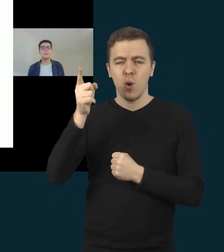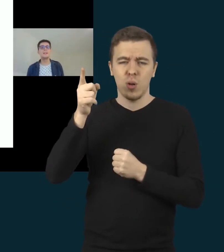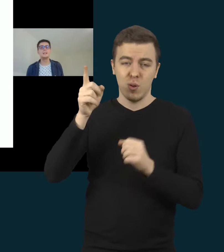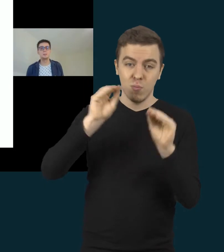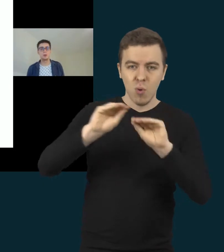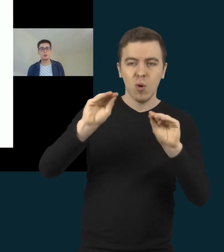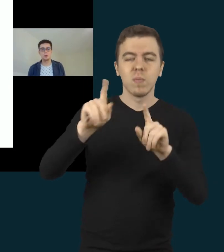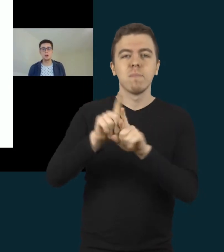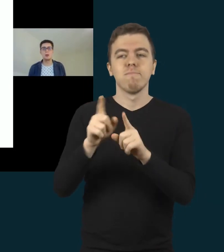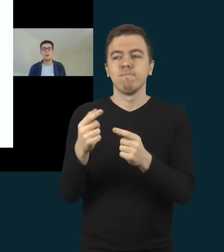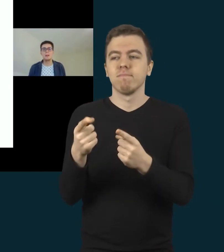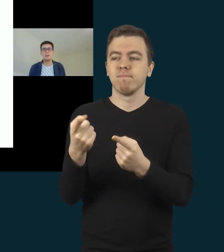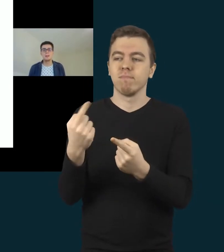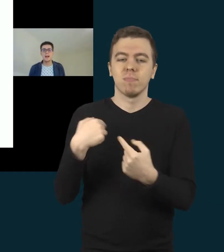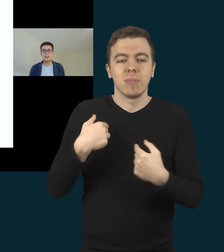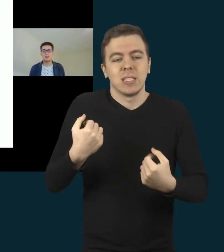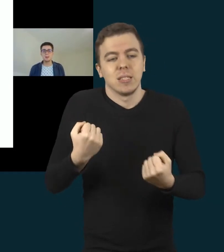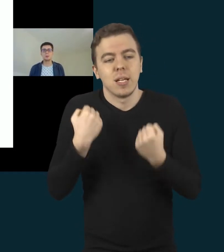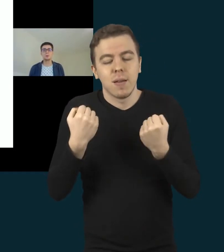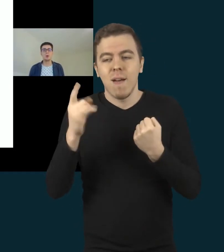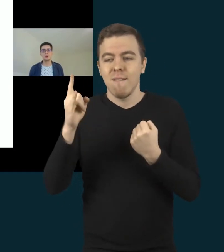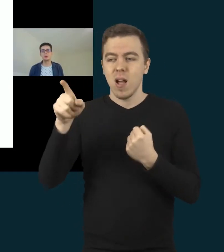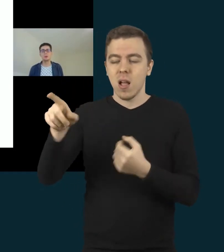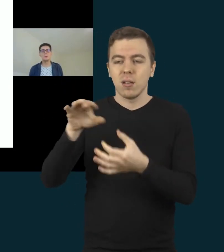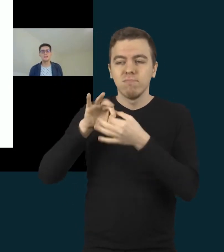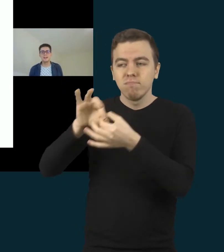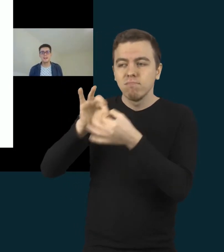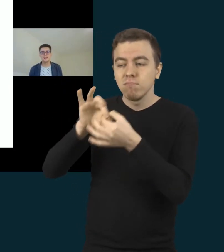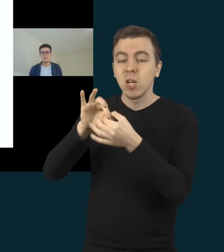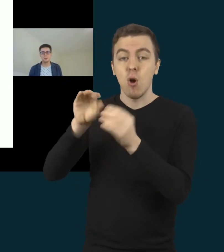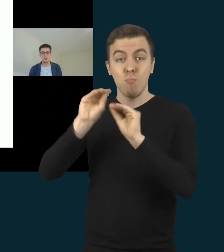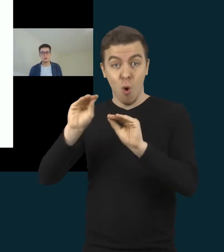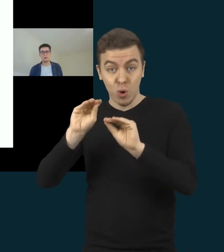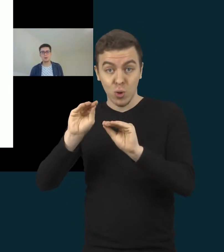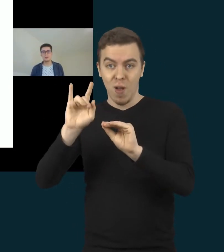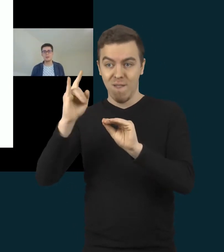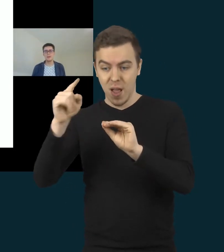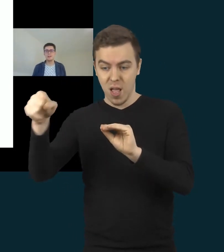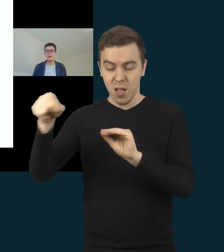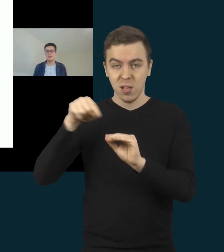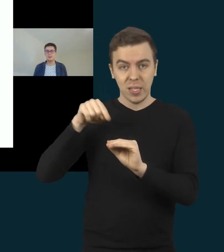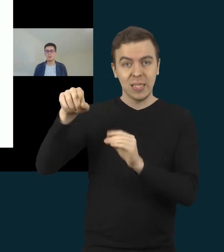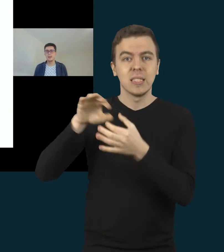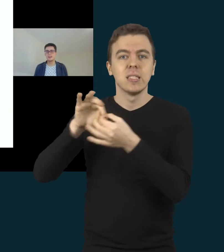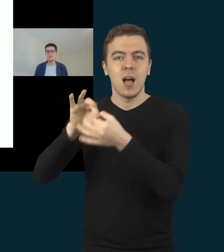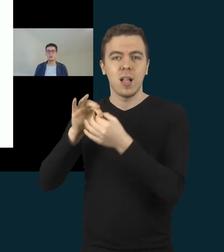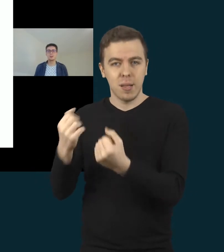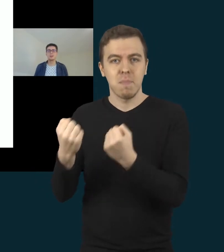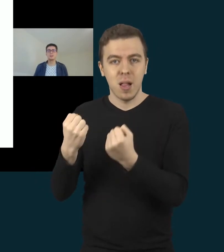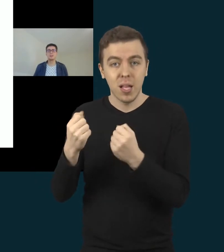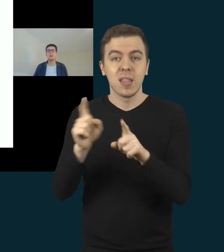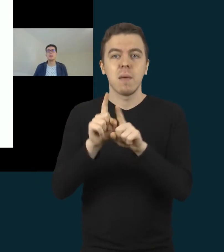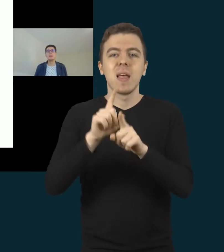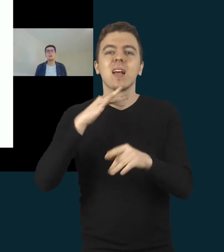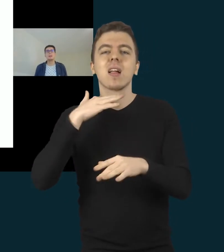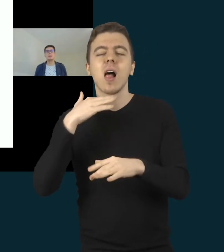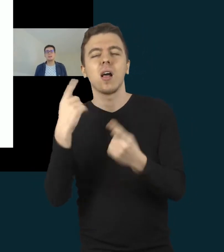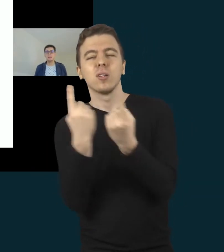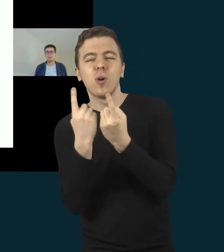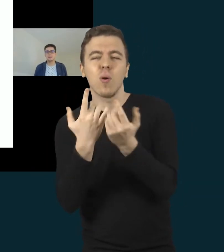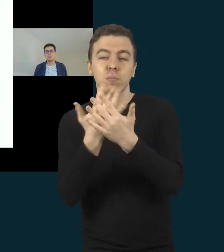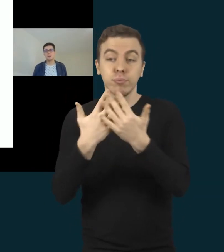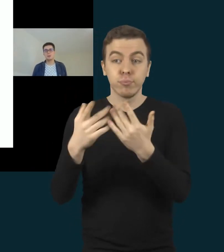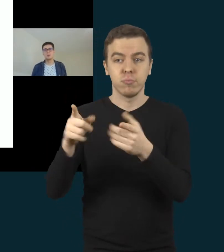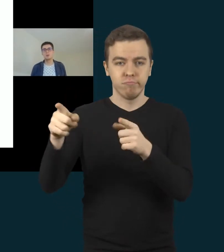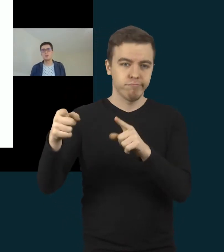palaikyti mokyno santyki su mokytojui, bei skatinti mokyno socializaciją su klasės draugais. Tie,